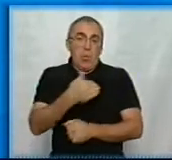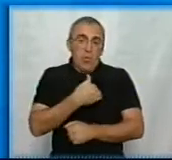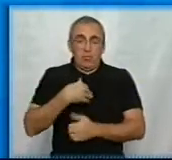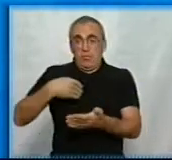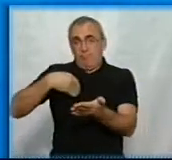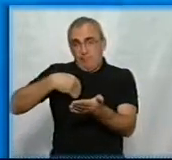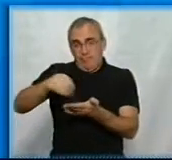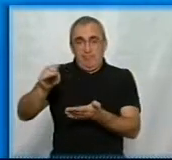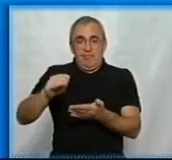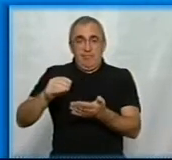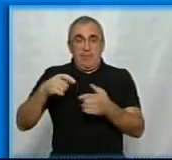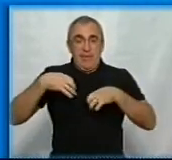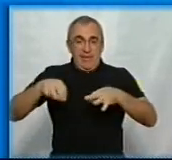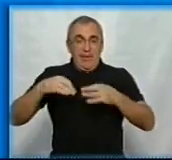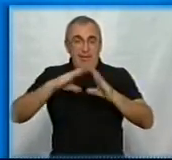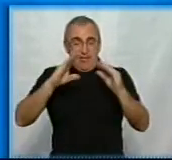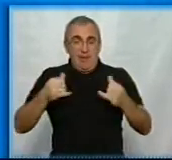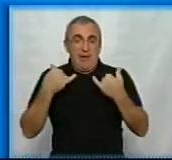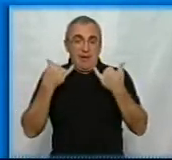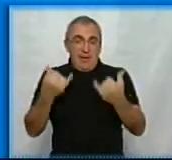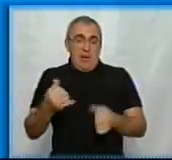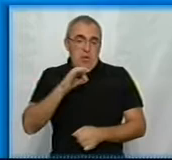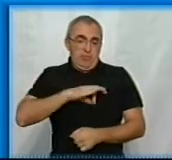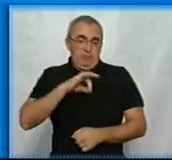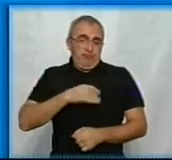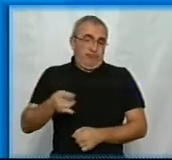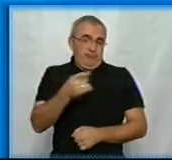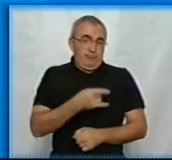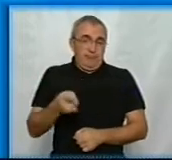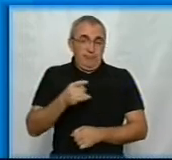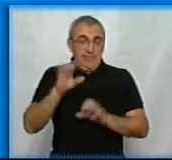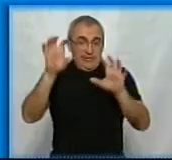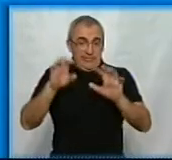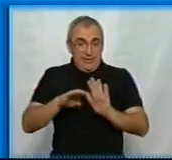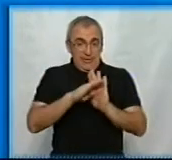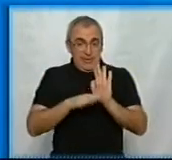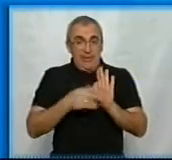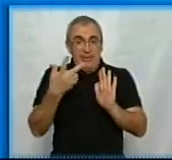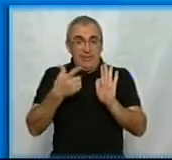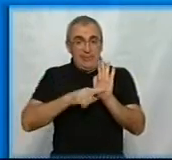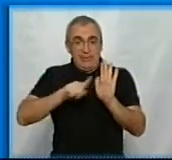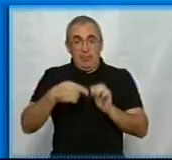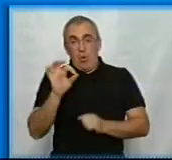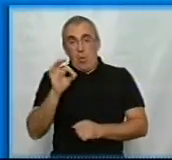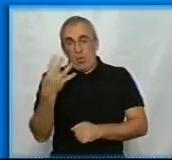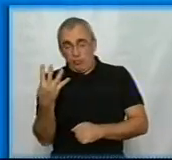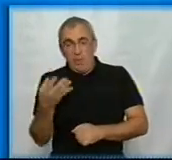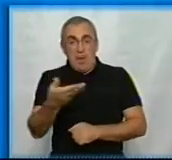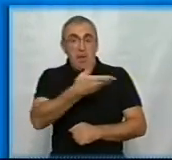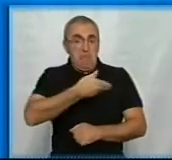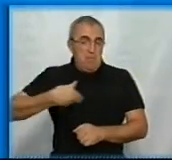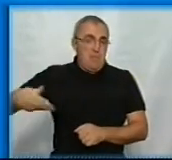придбати транспортний засіб для списка користування. Тим більше, в даному законопроекті 3704, який ми